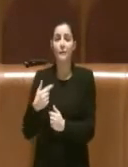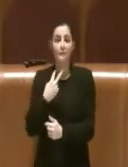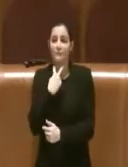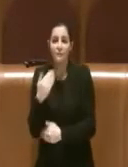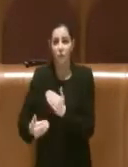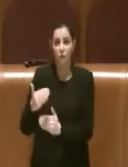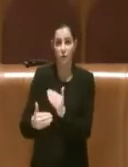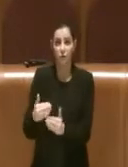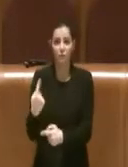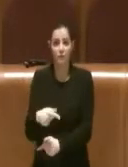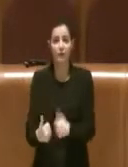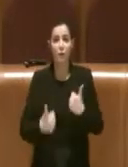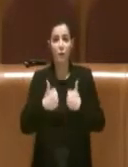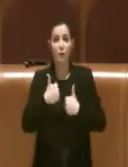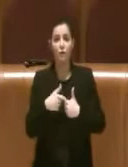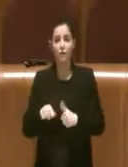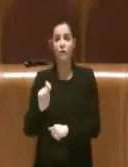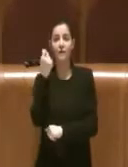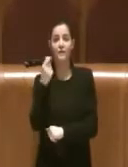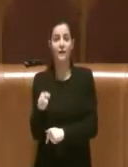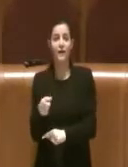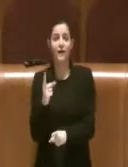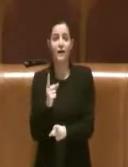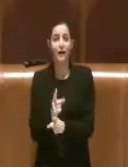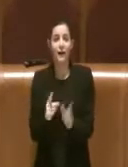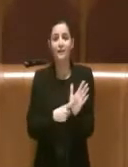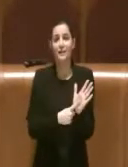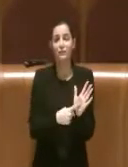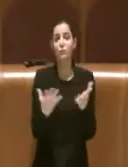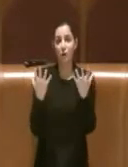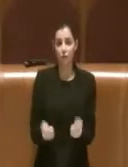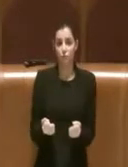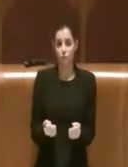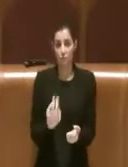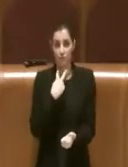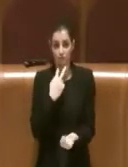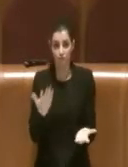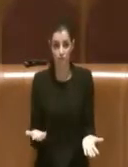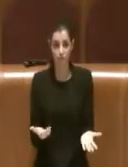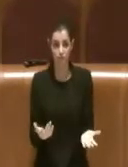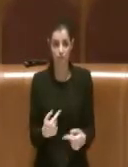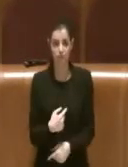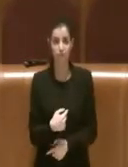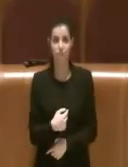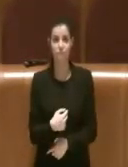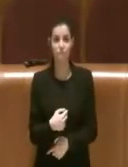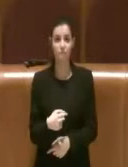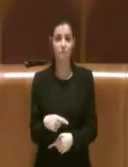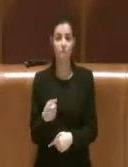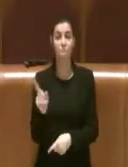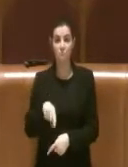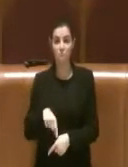concorso con dei vincitori che hanno diritto all'assunzione. Detto questo io approfitto anche della presenza dell